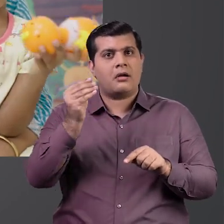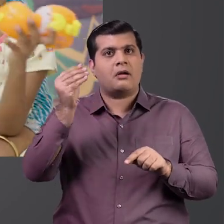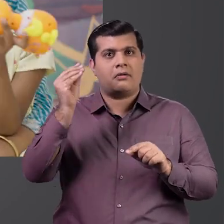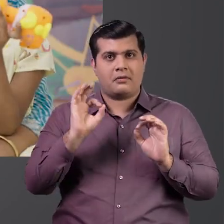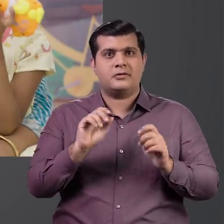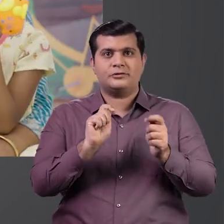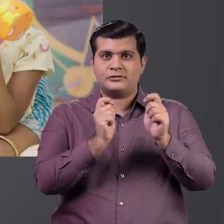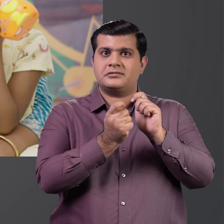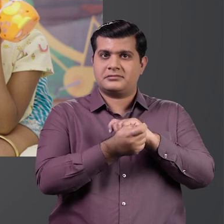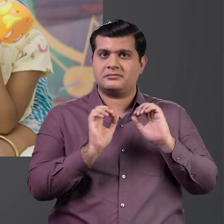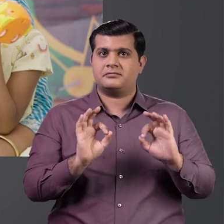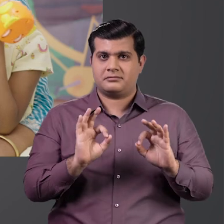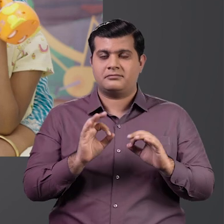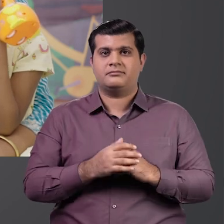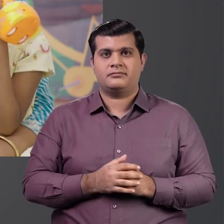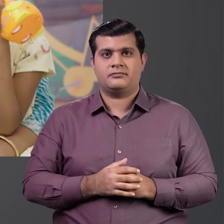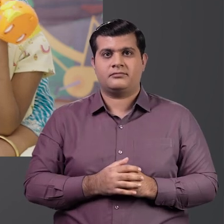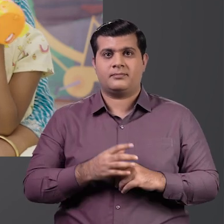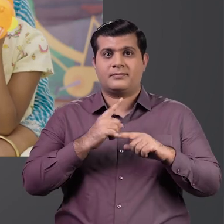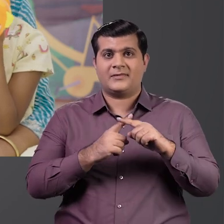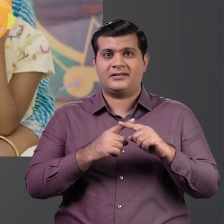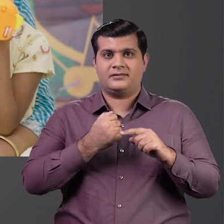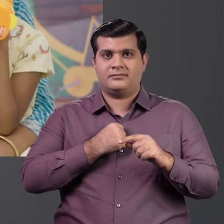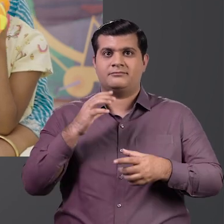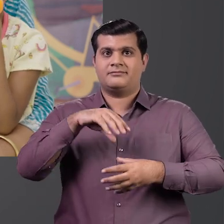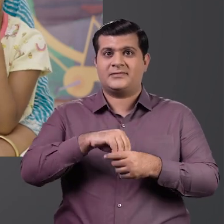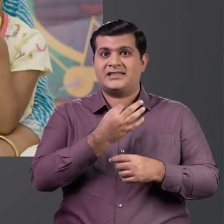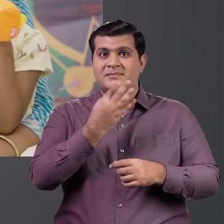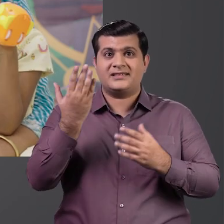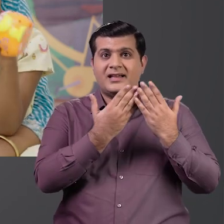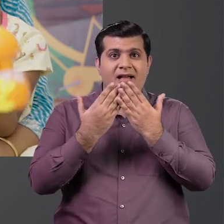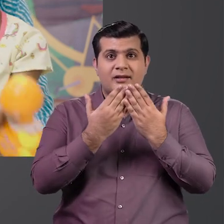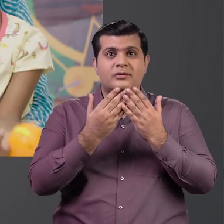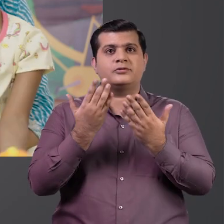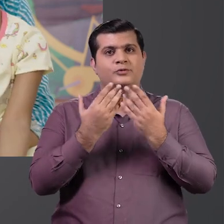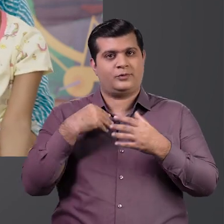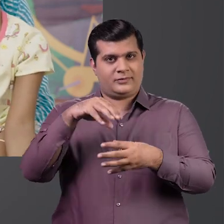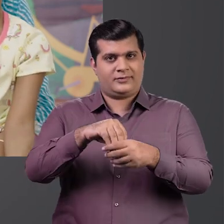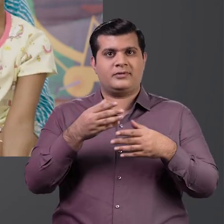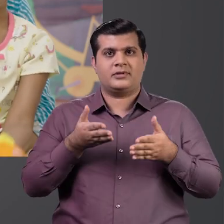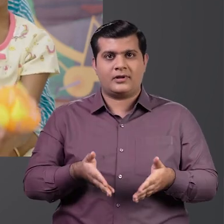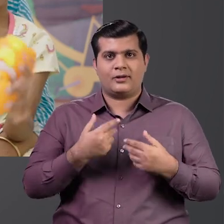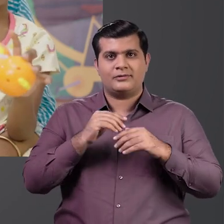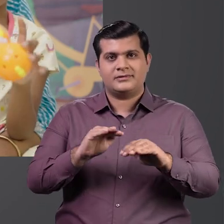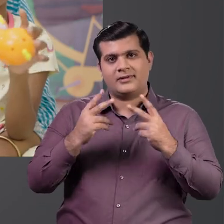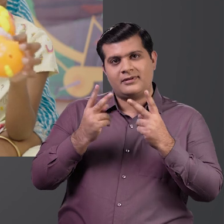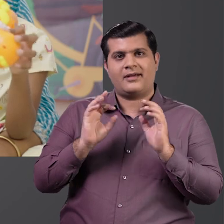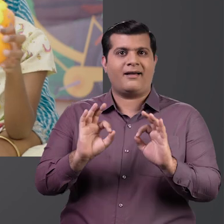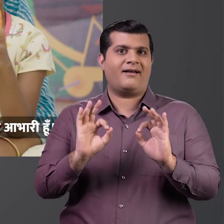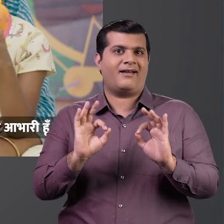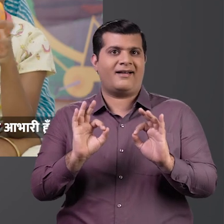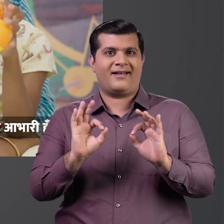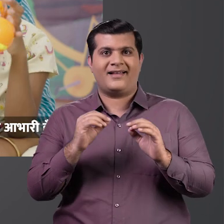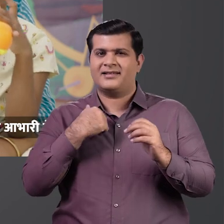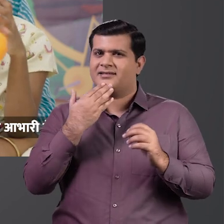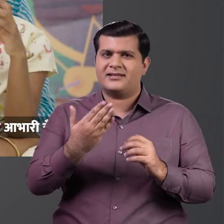many changes in them And also I joined school special education here And now they are performing well